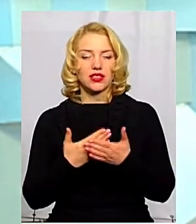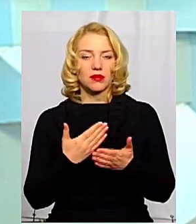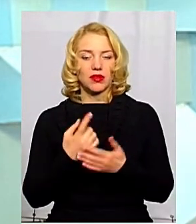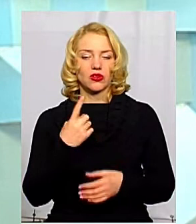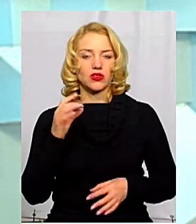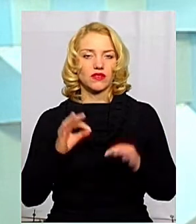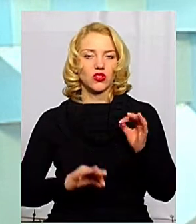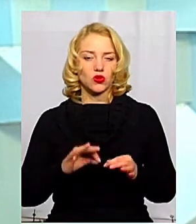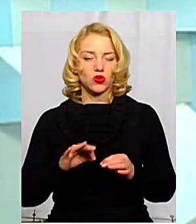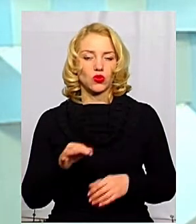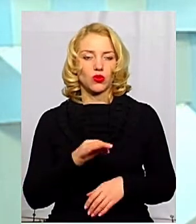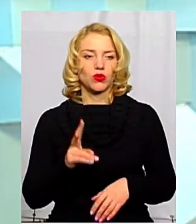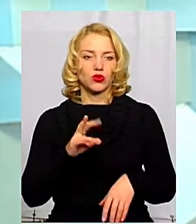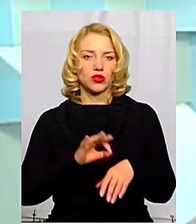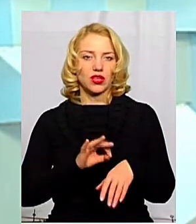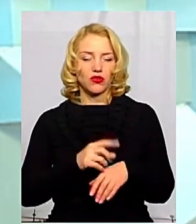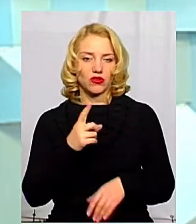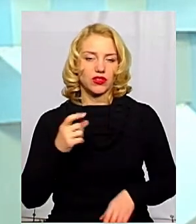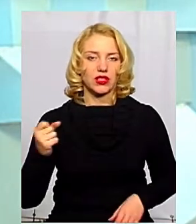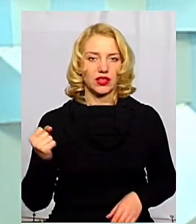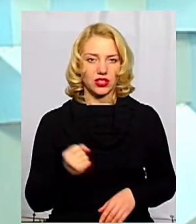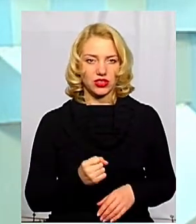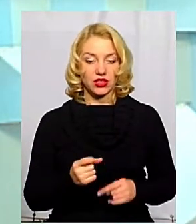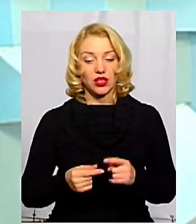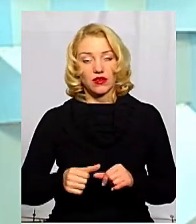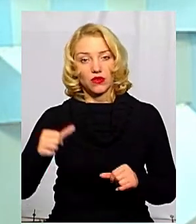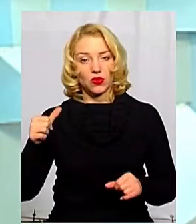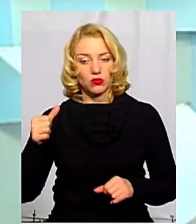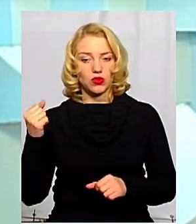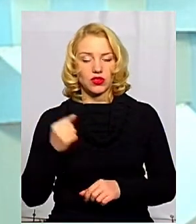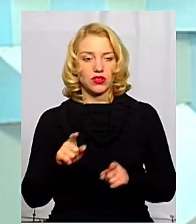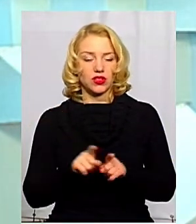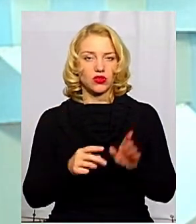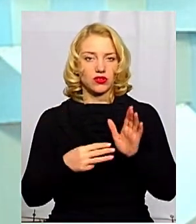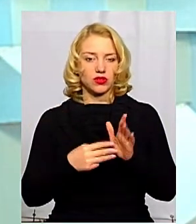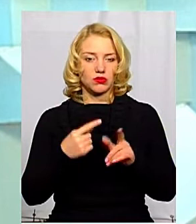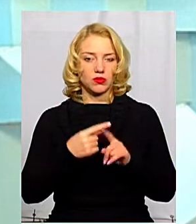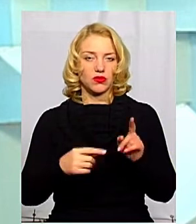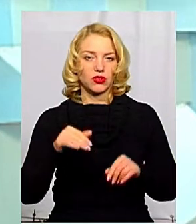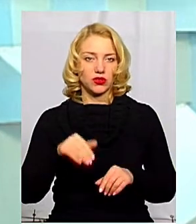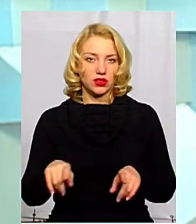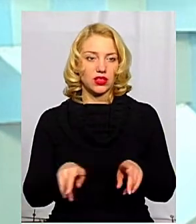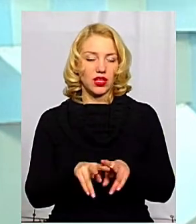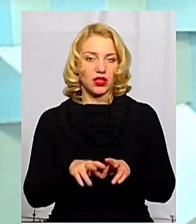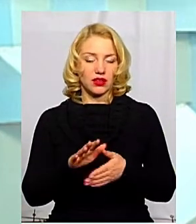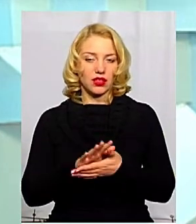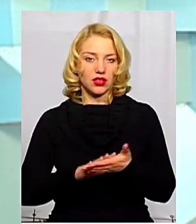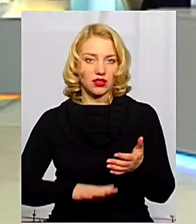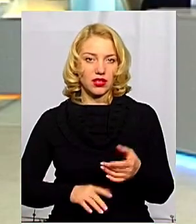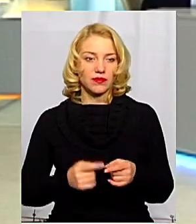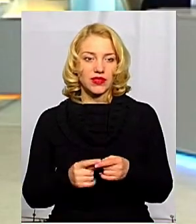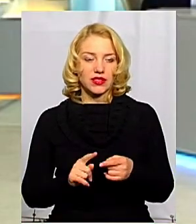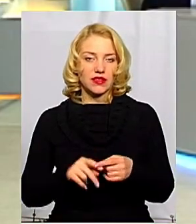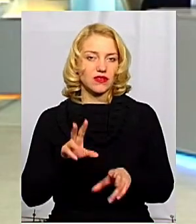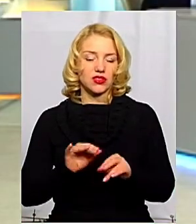області, який перехворів за тиждень. В тому тижні також, я вам сказав, 8,5 тисяч, і так далі. Загально